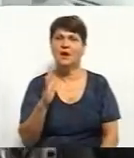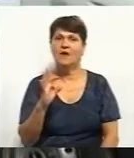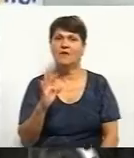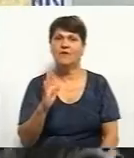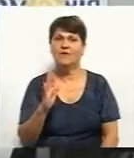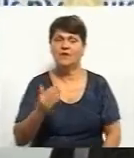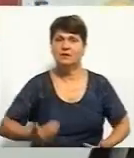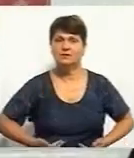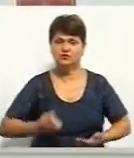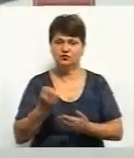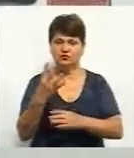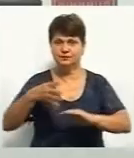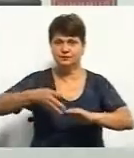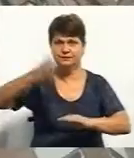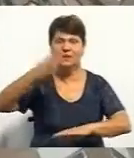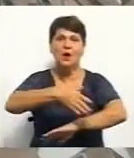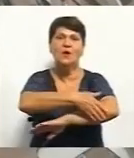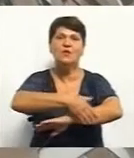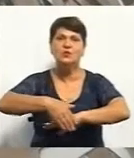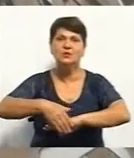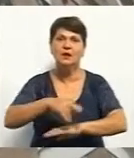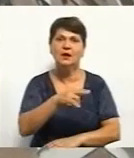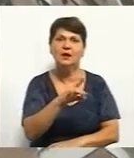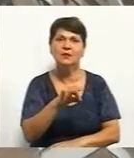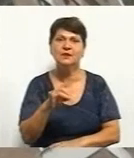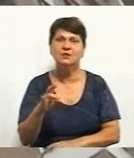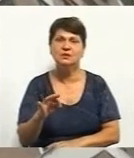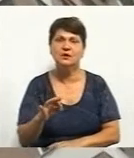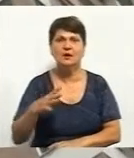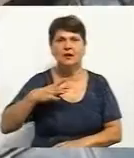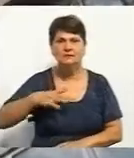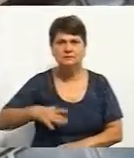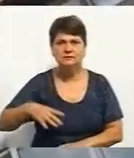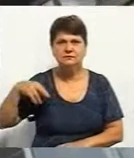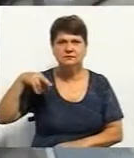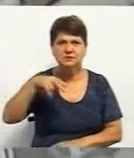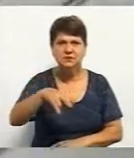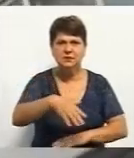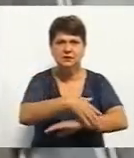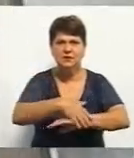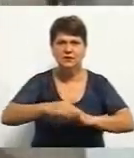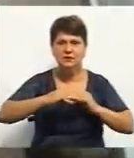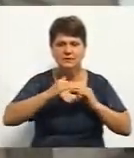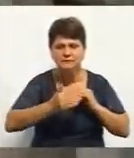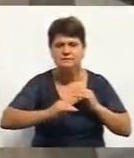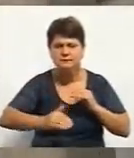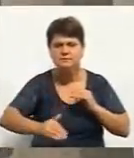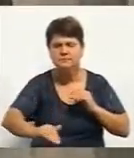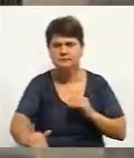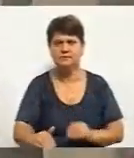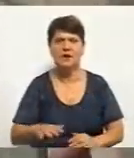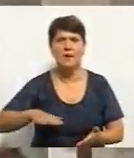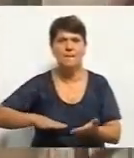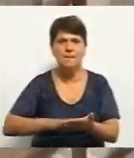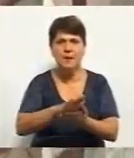14-поверхівці по вулиці Привокзальній. Аби вийти на вулицю, йому доводиться долати кілька десятків сходинок, розповідає Бевс, бо